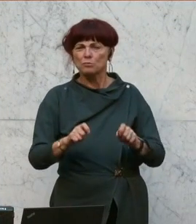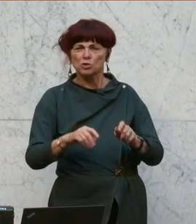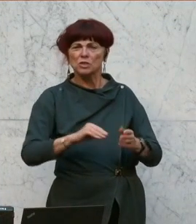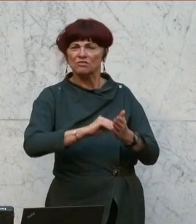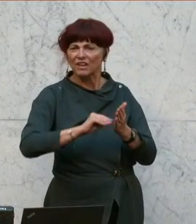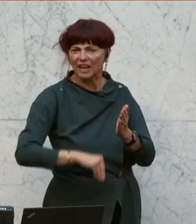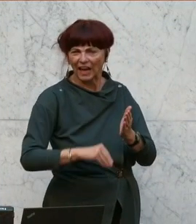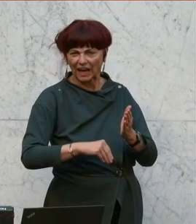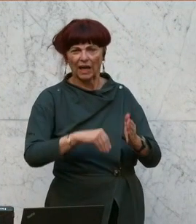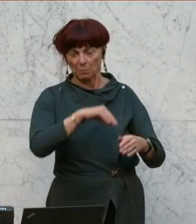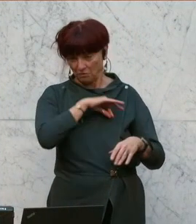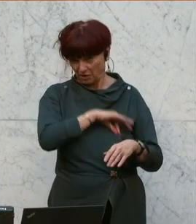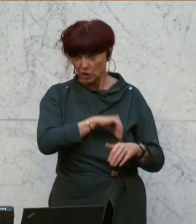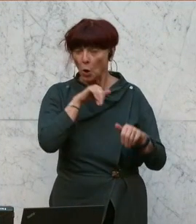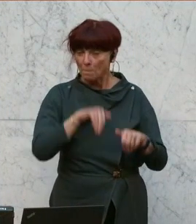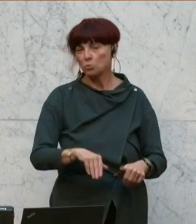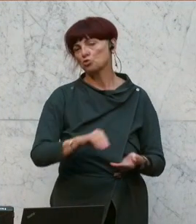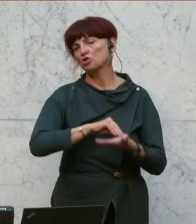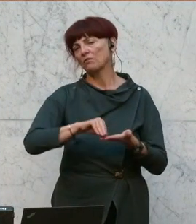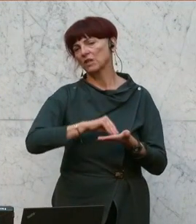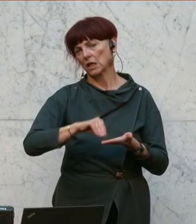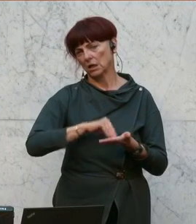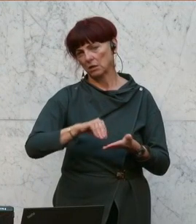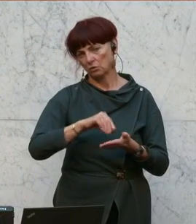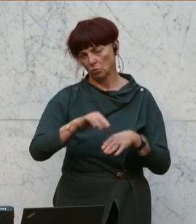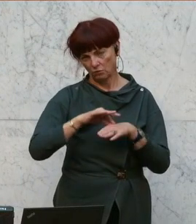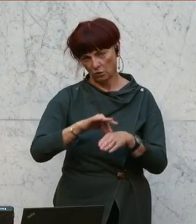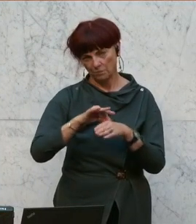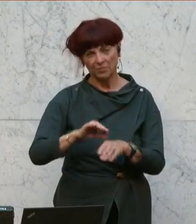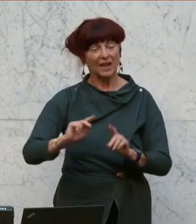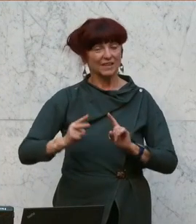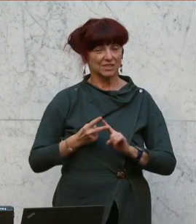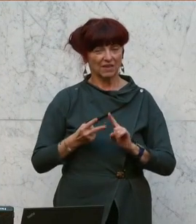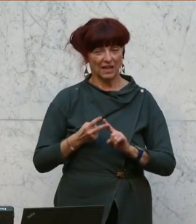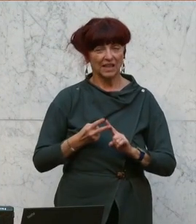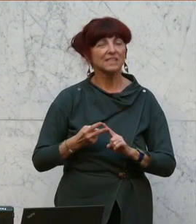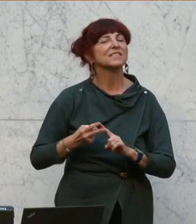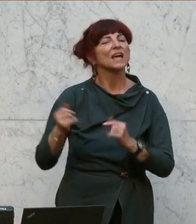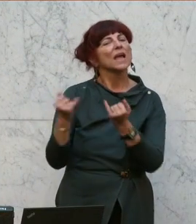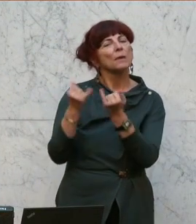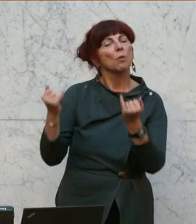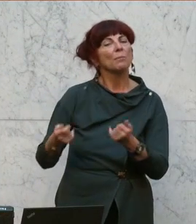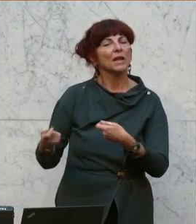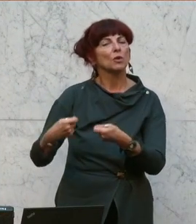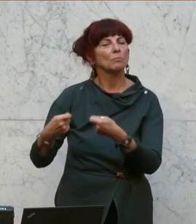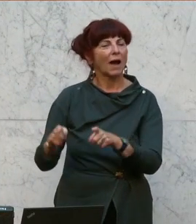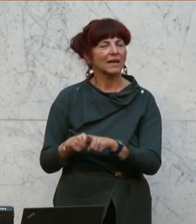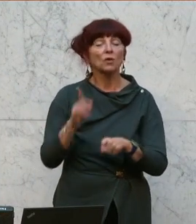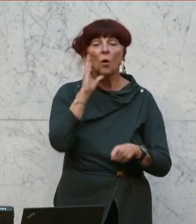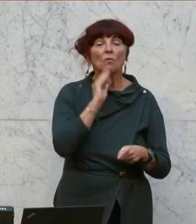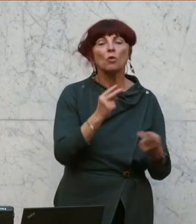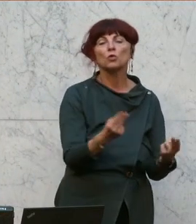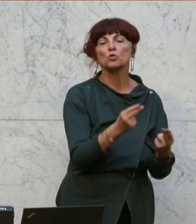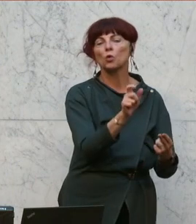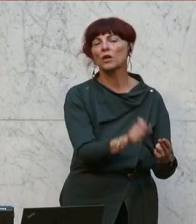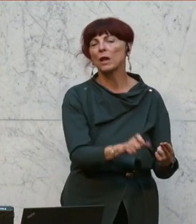verpflichtet, bedarf der Schriftform. 2. Der Immobilienmakler darf von einem Wohnungssuchenden für die Vermittlung oder